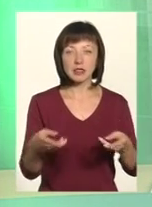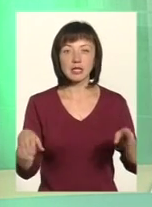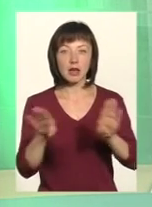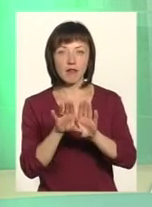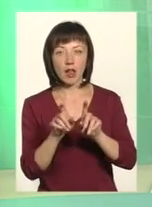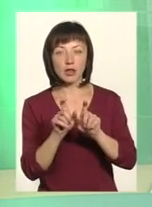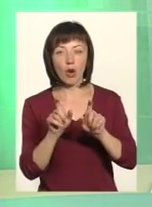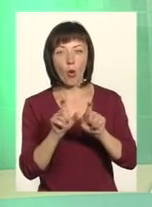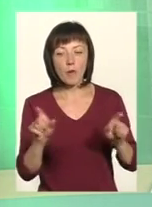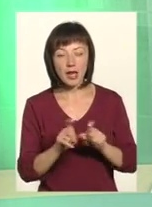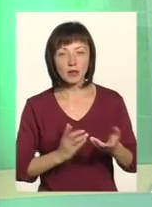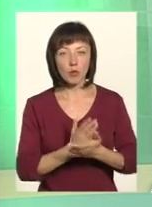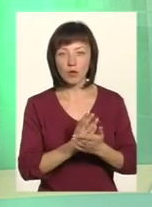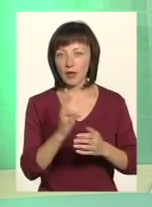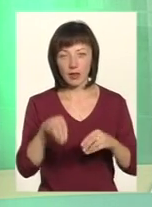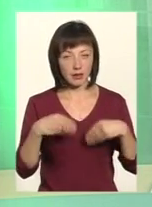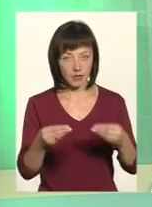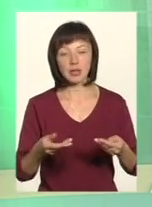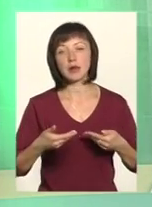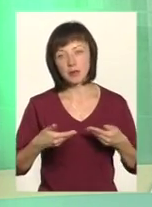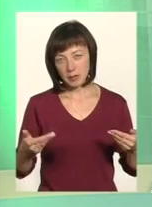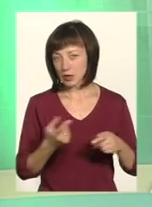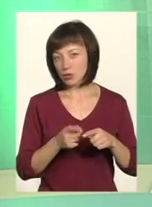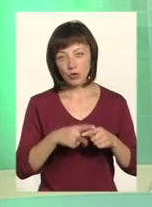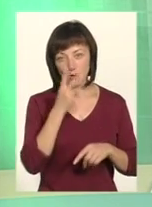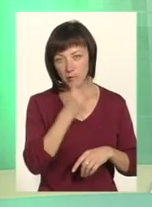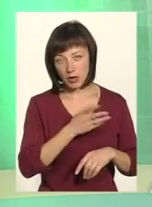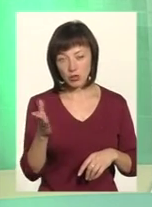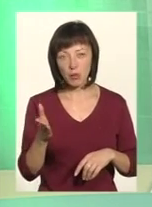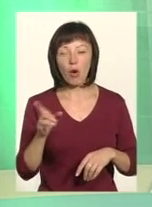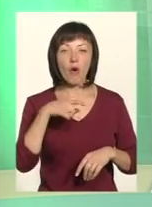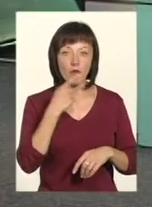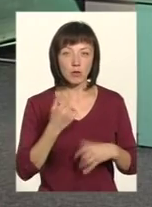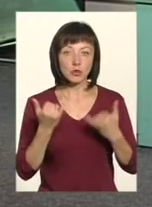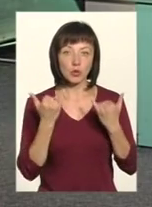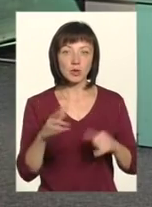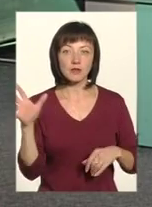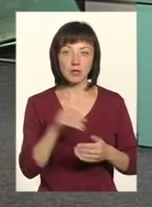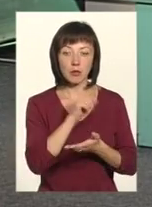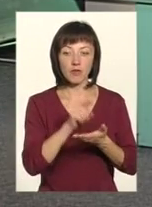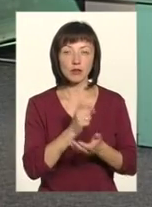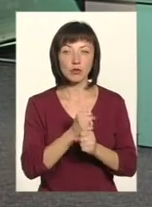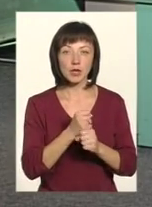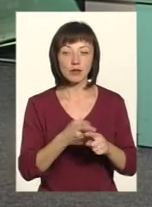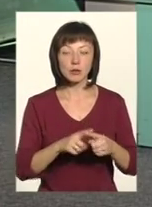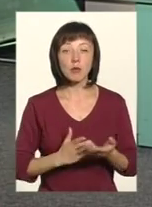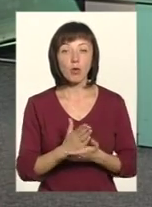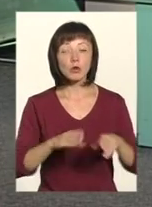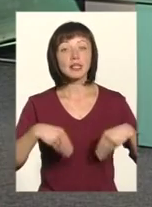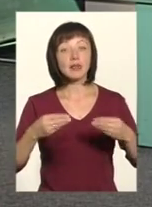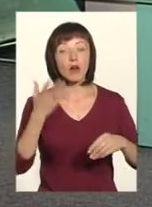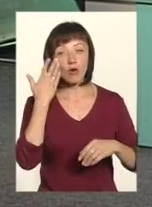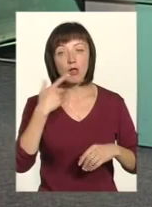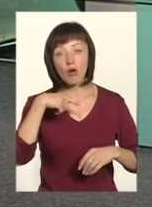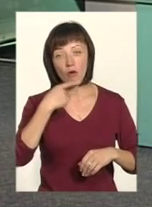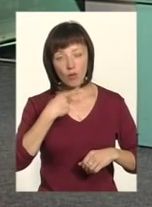якісь об'єкти і ті послуги там не надавати. Ми цього не бачимо. І ми говоримо, що сьогодні ми все повинні зробити, щоб всі послуги надавалися. Коли